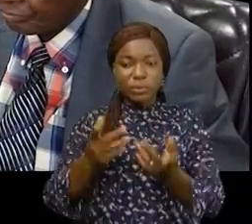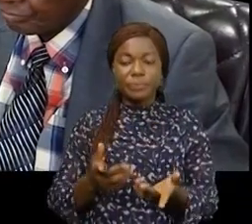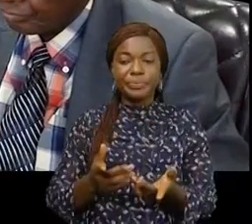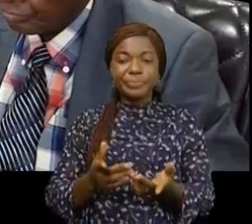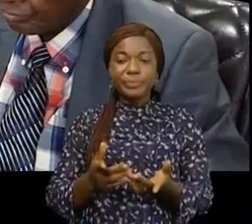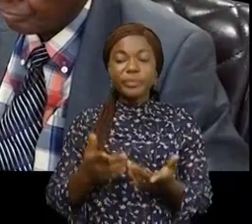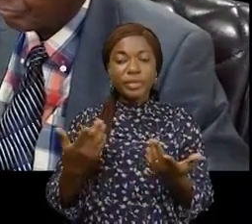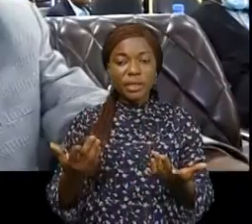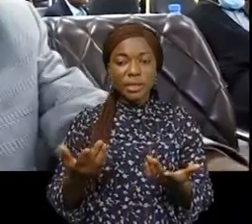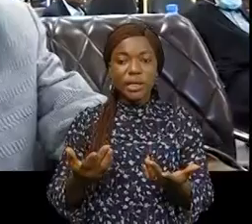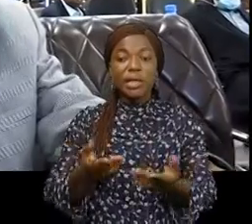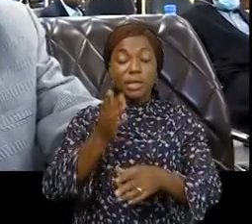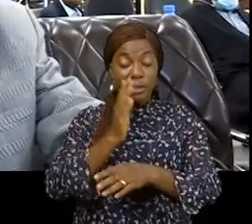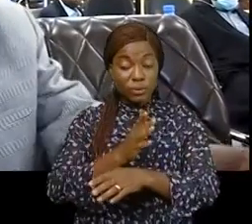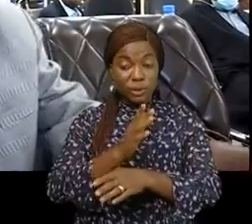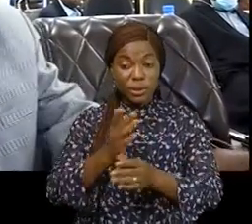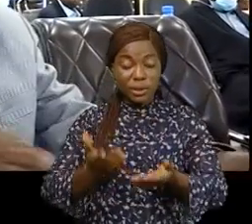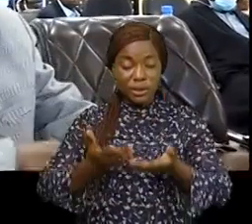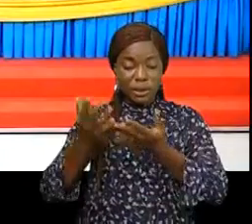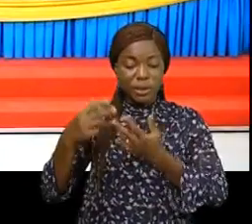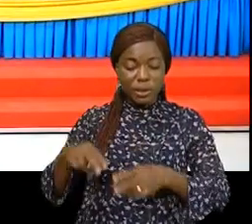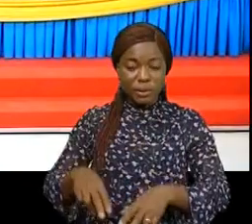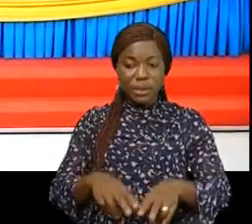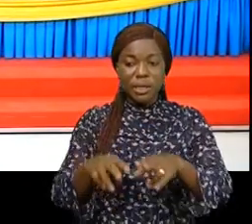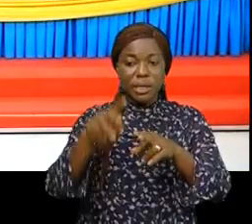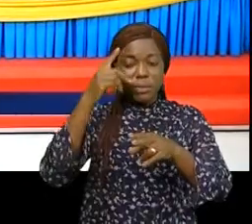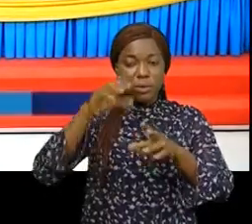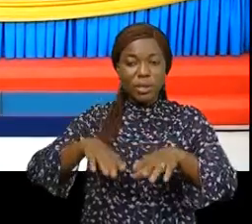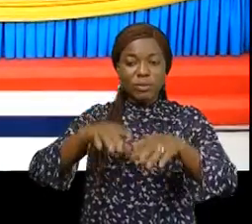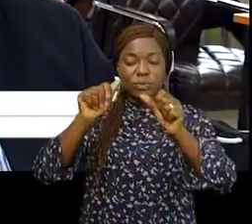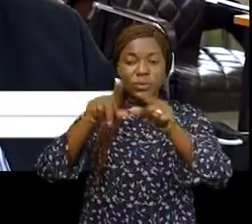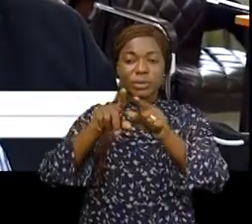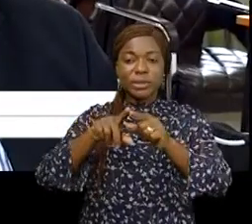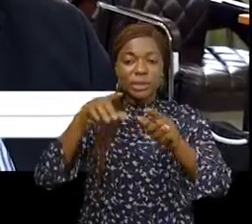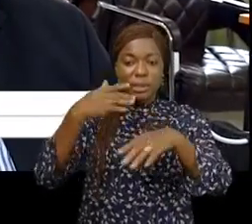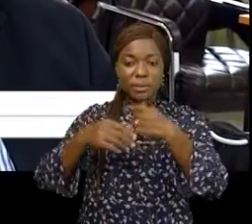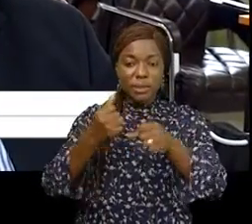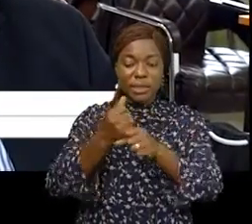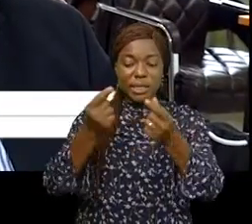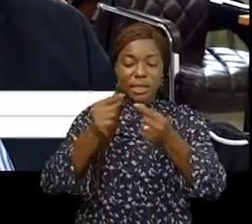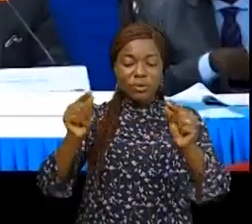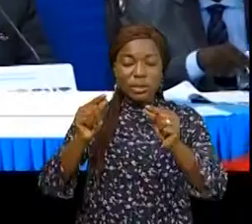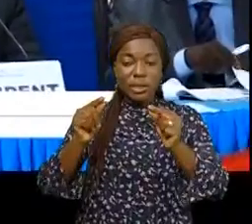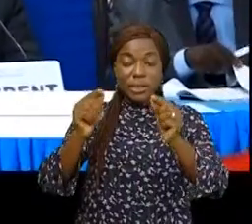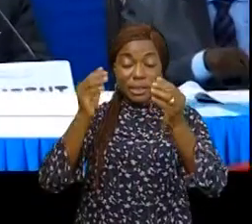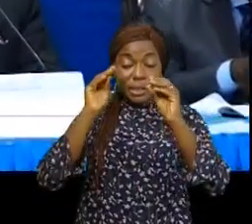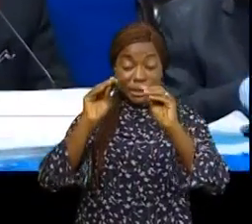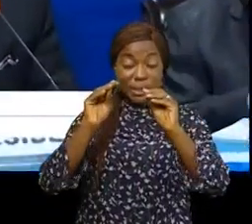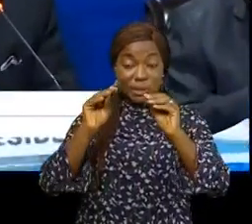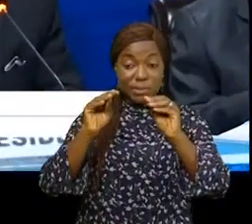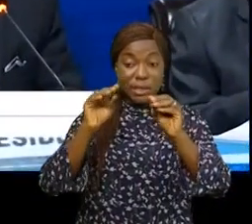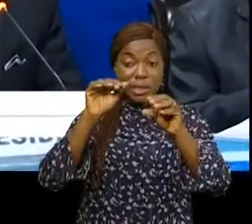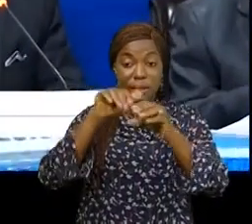Conseil économique et social propose la stratégie à adopter et l'importance de l'application de la gratuité de l'enseignement à l'ensemble des